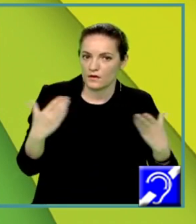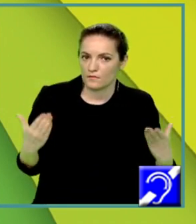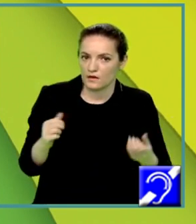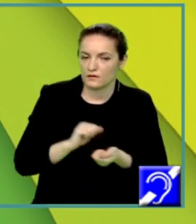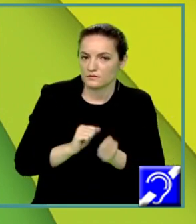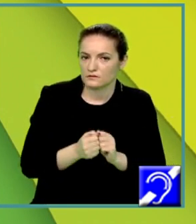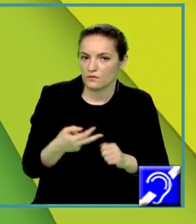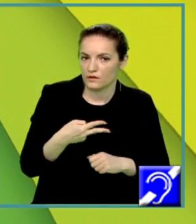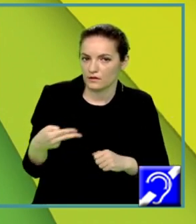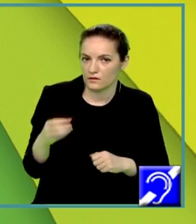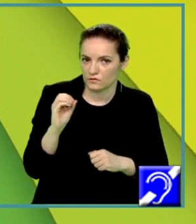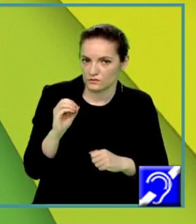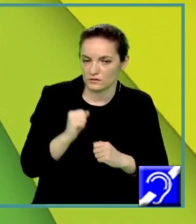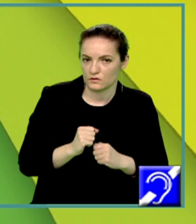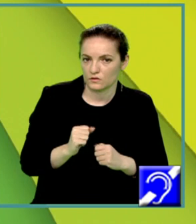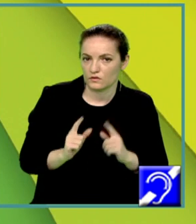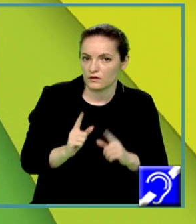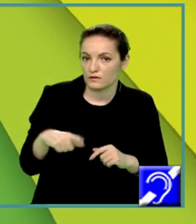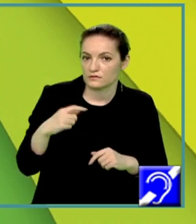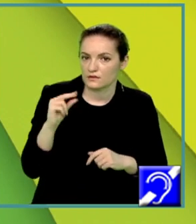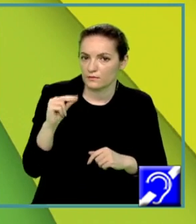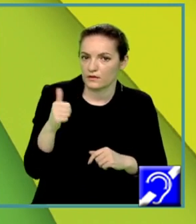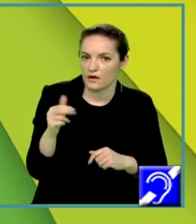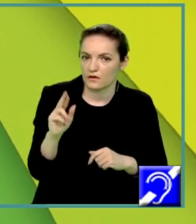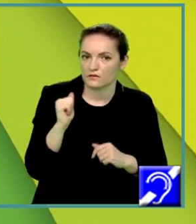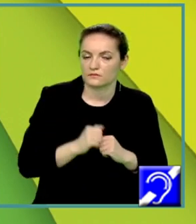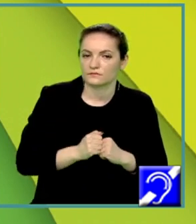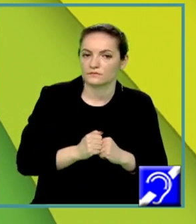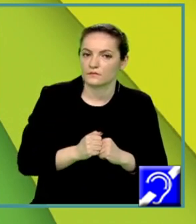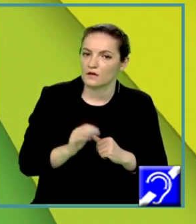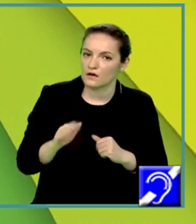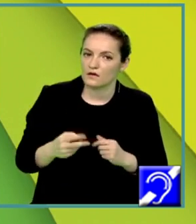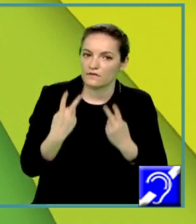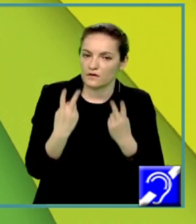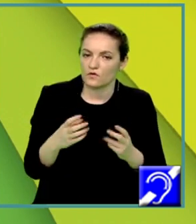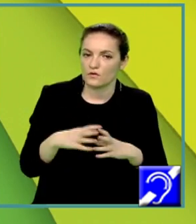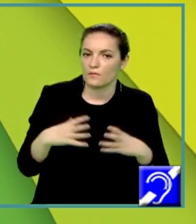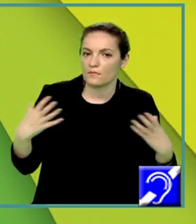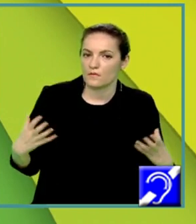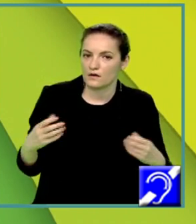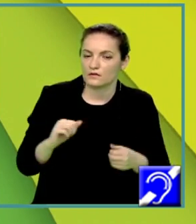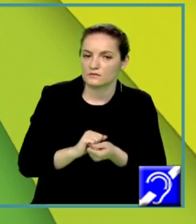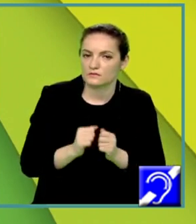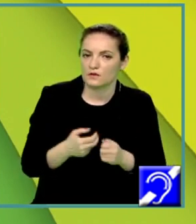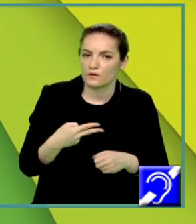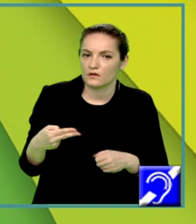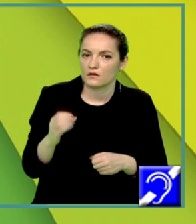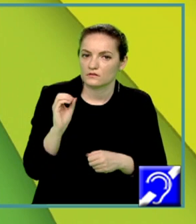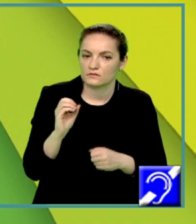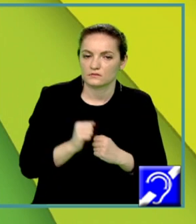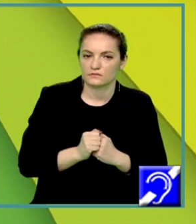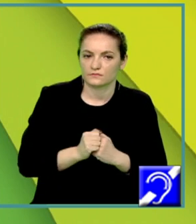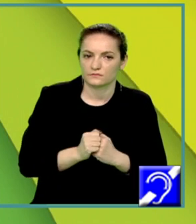decât 0, radicalul de ordin par și ia valori mai mari sau egale decât 0. În consecință, condițiile de